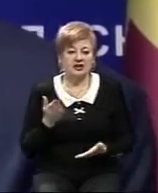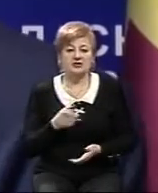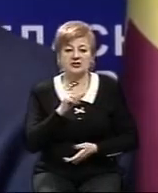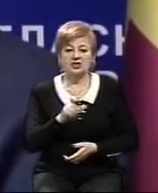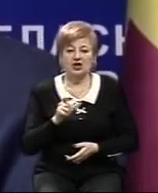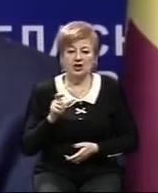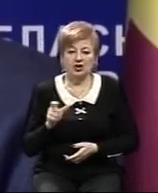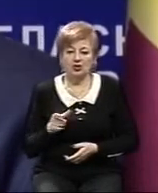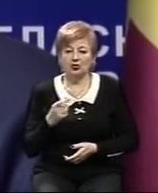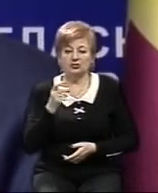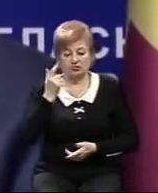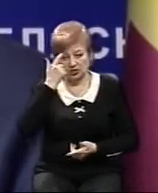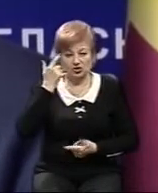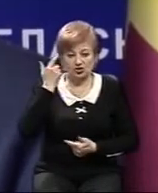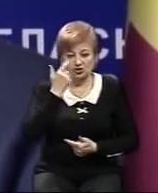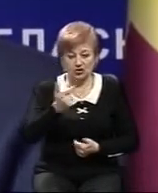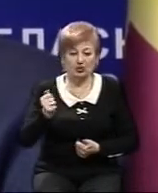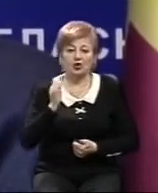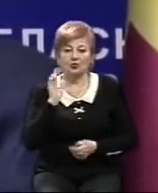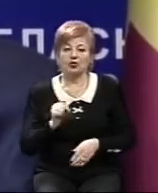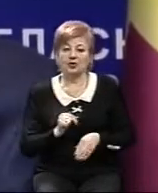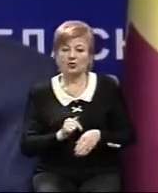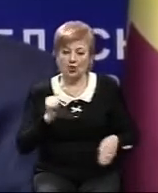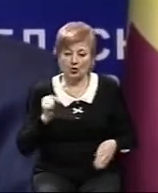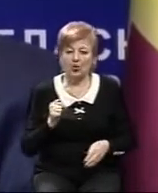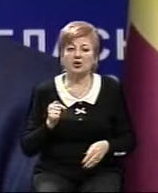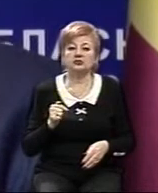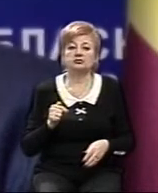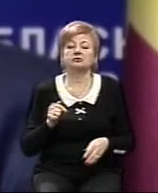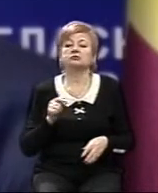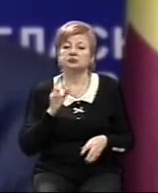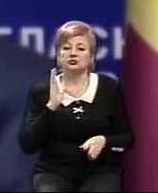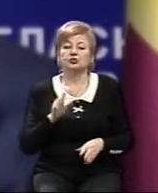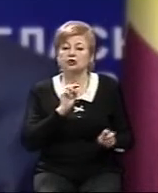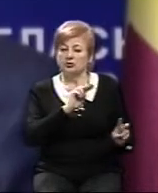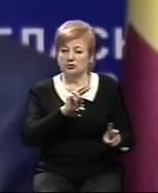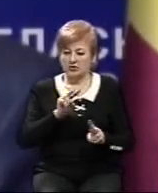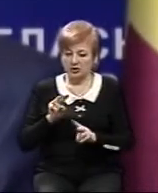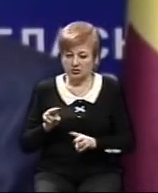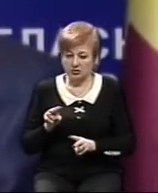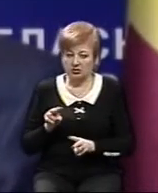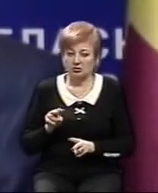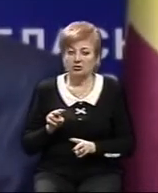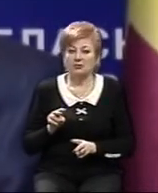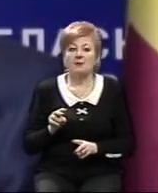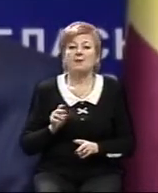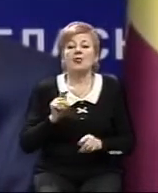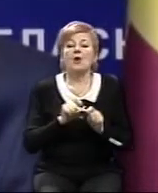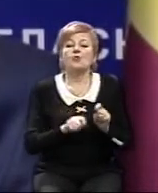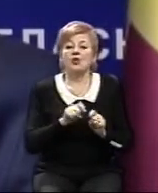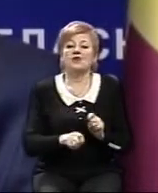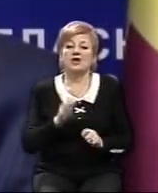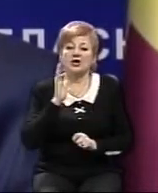сигнали, то будемо реагувати, будуть поставлені завдання і комендатурі, вони будуть перевіряти